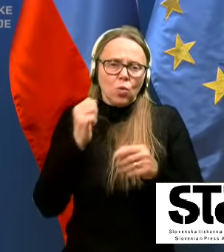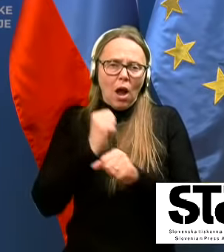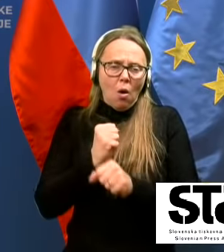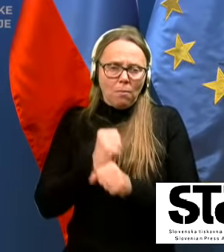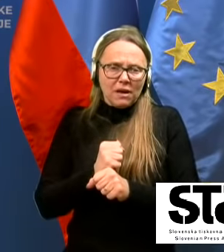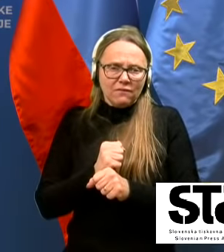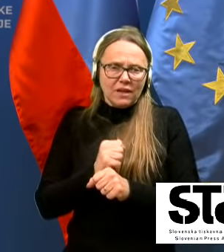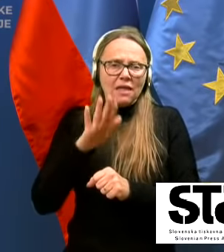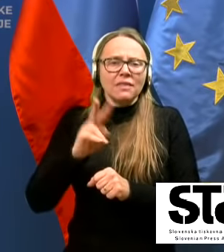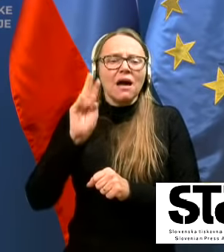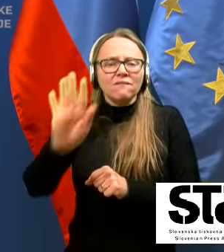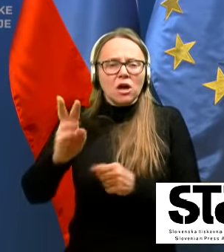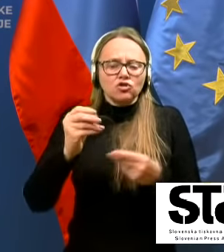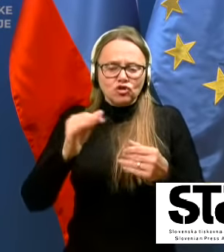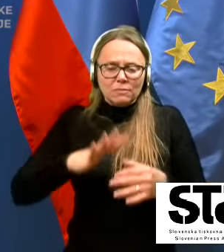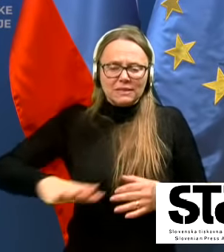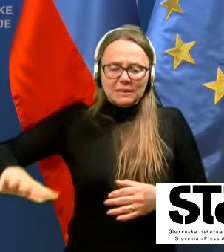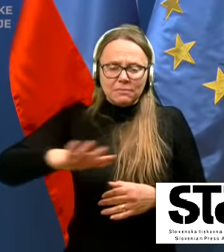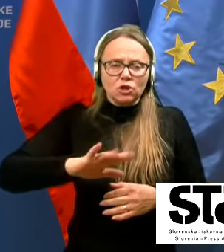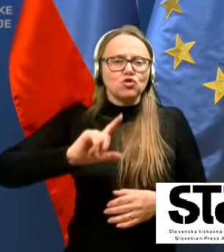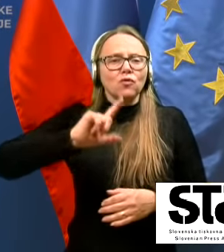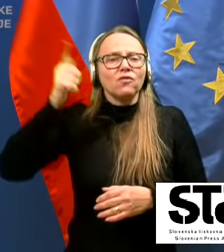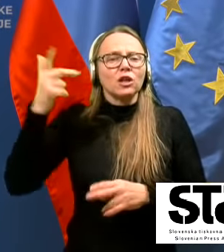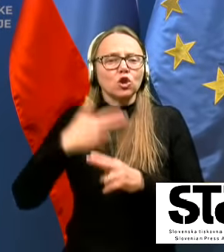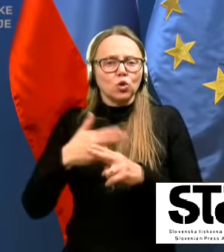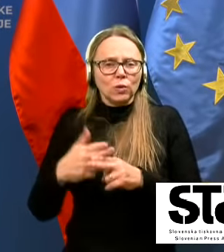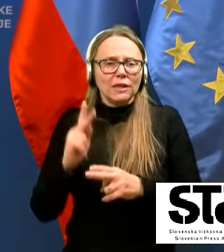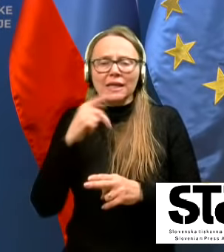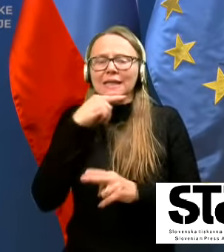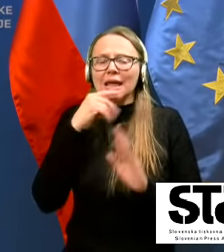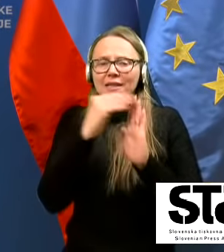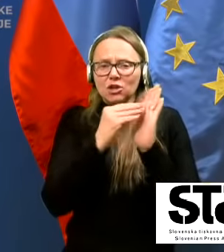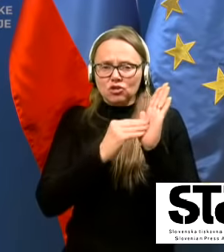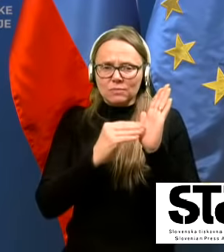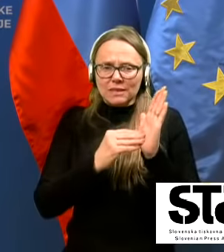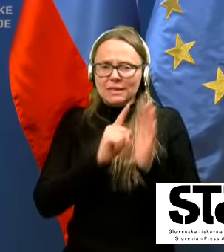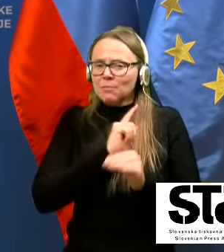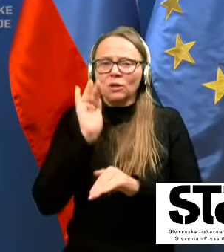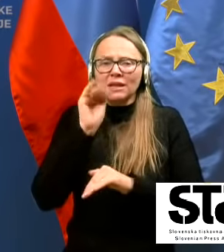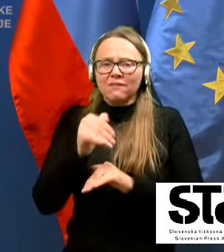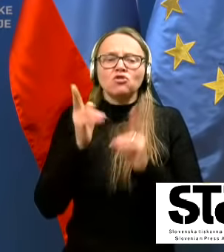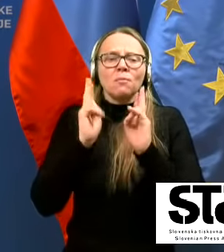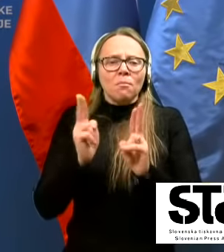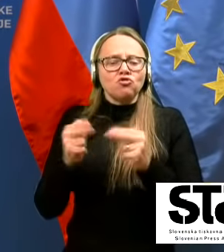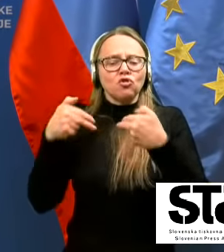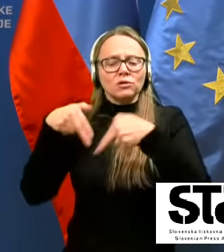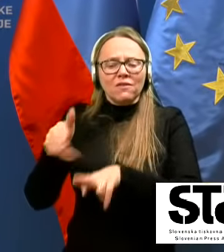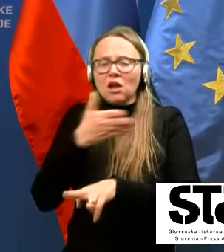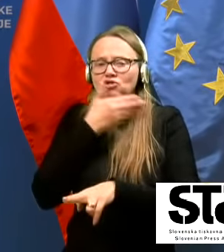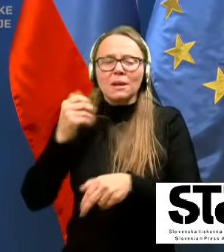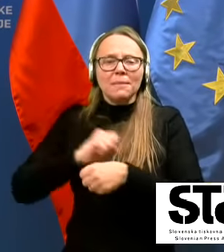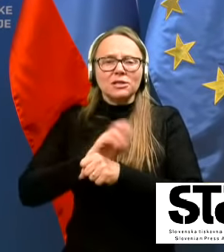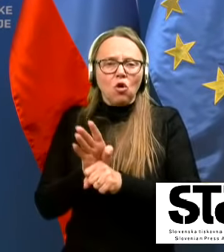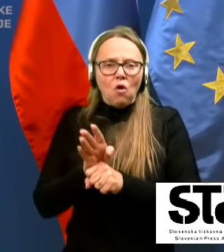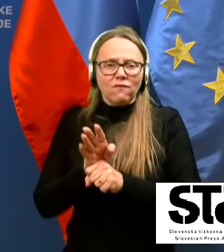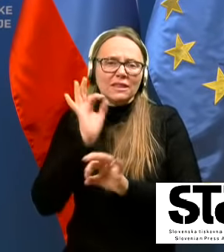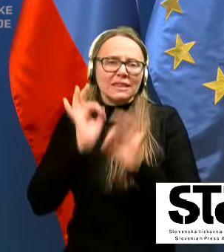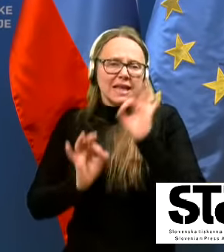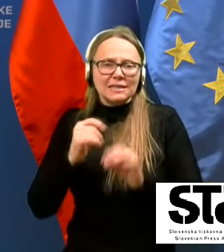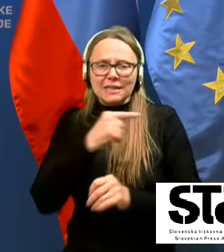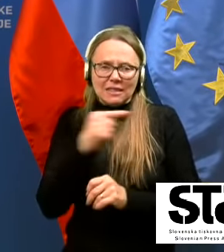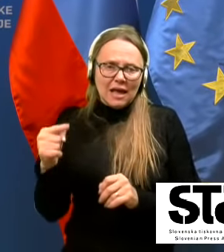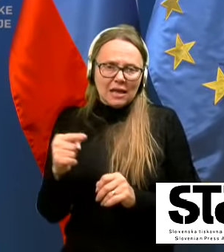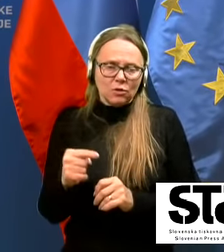Tuini, ki je, seveda, nardečen saznamu ni več možnosti vračanja brez COVID testa, negativnega, seveda,